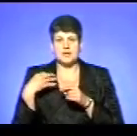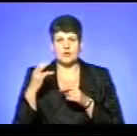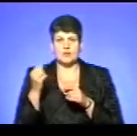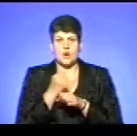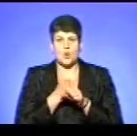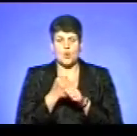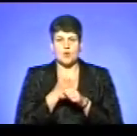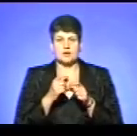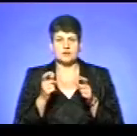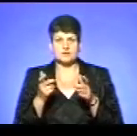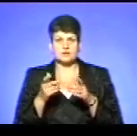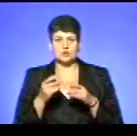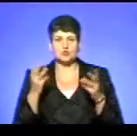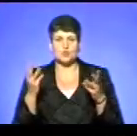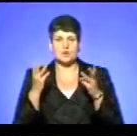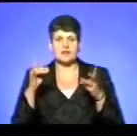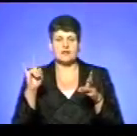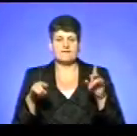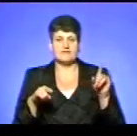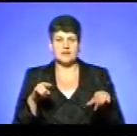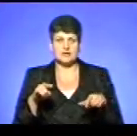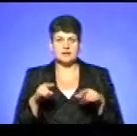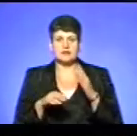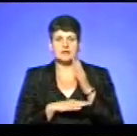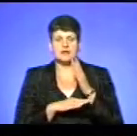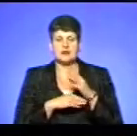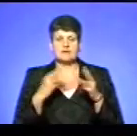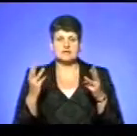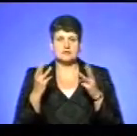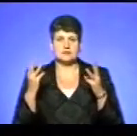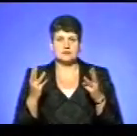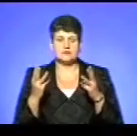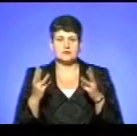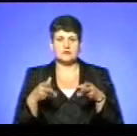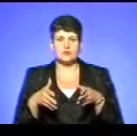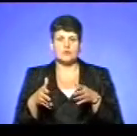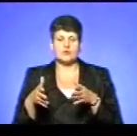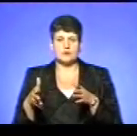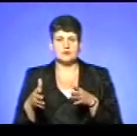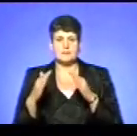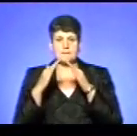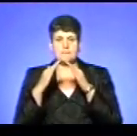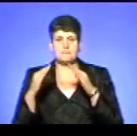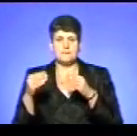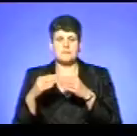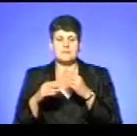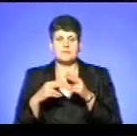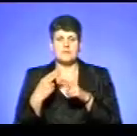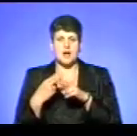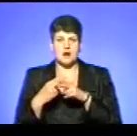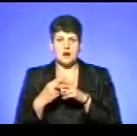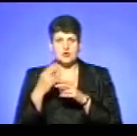коричневий. Погоріла вікна, дерева погоріли, городина, ляха теж почурніла.